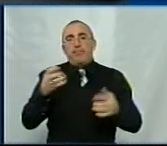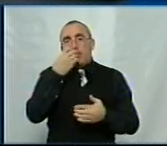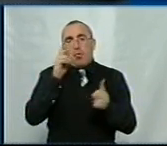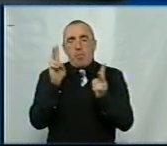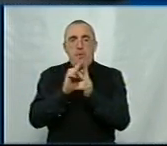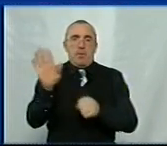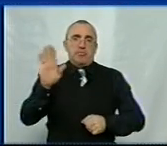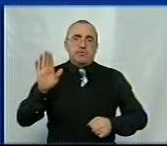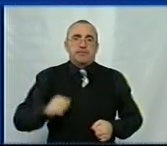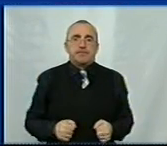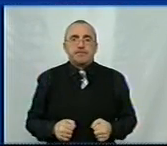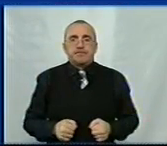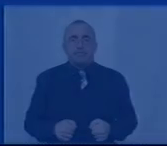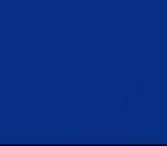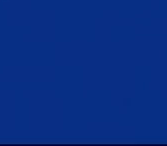побачення. До побачення.